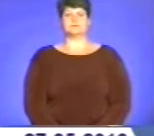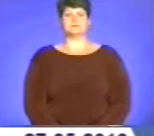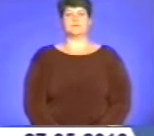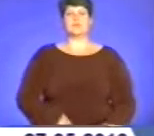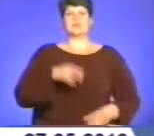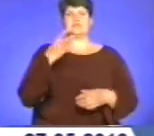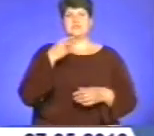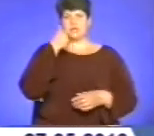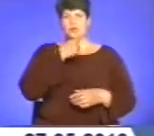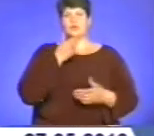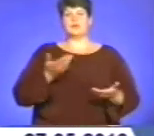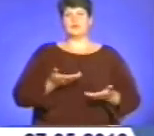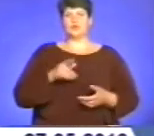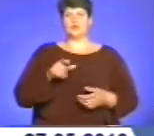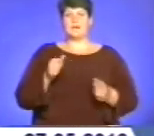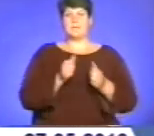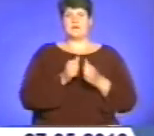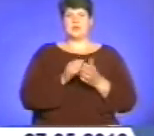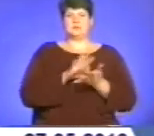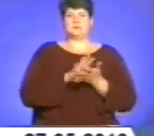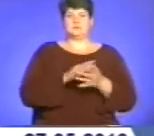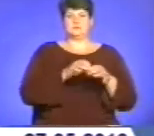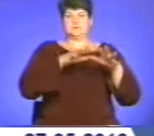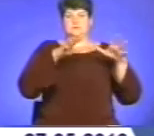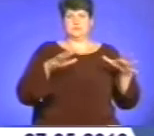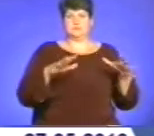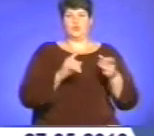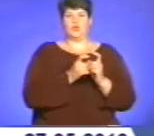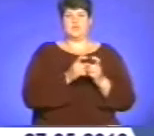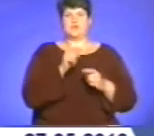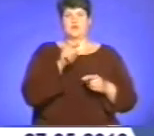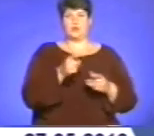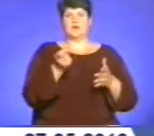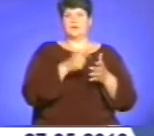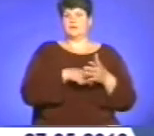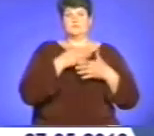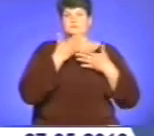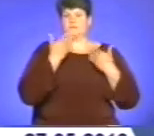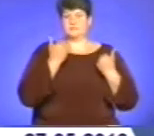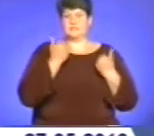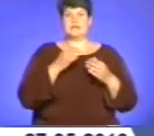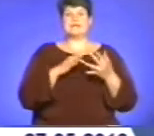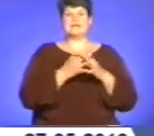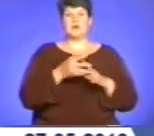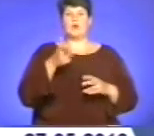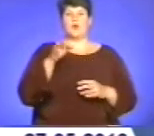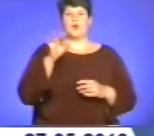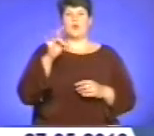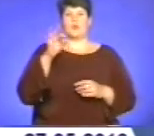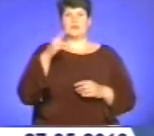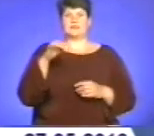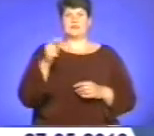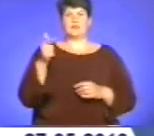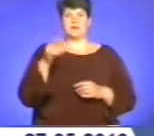20 років люди живуть біля сміттєзвалища, а боротися за його закриття не поспішають. У селі Городниця Гусятинського району